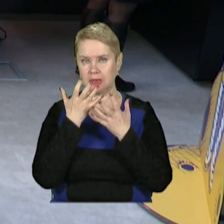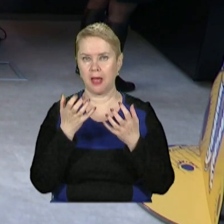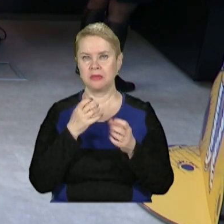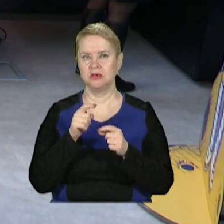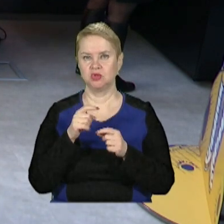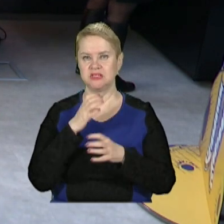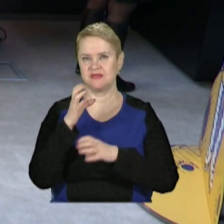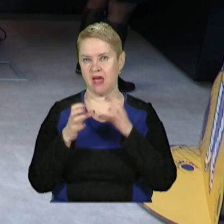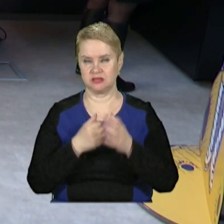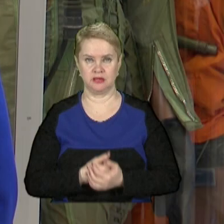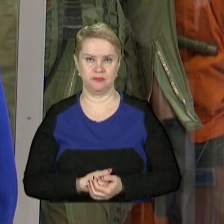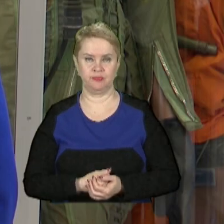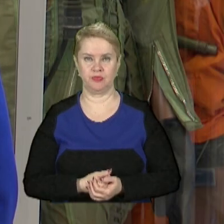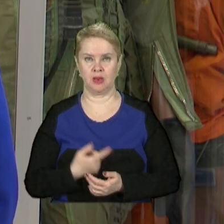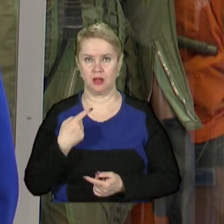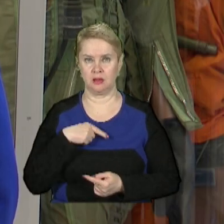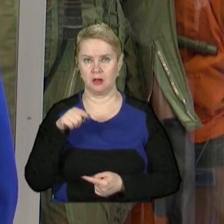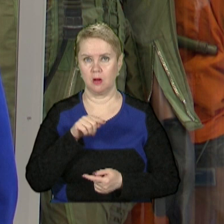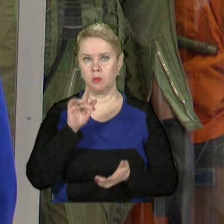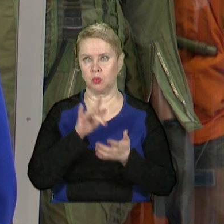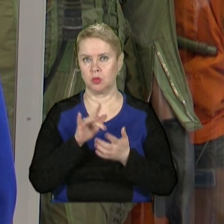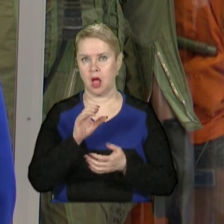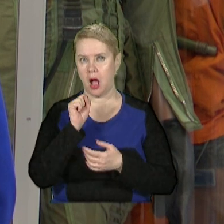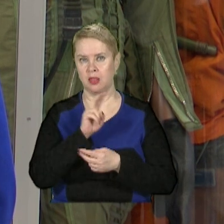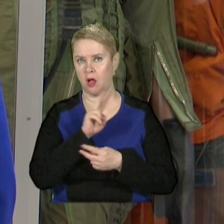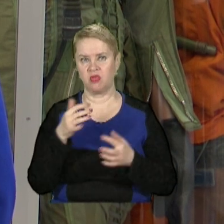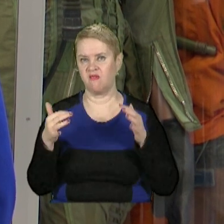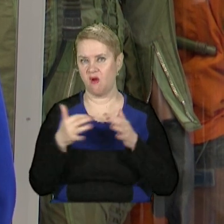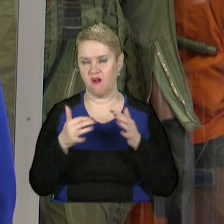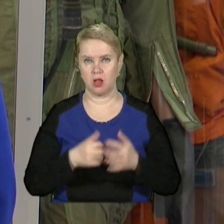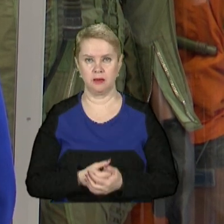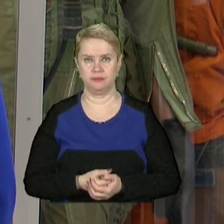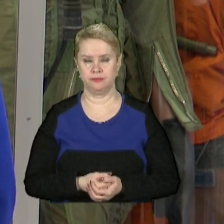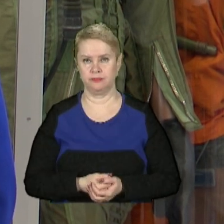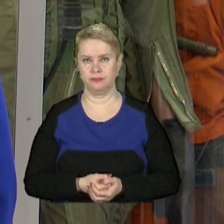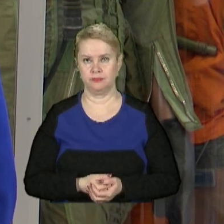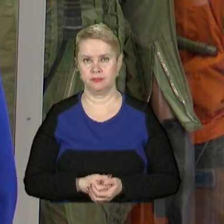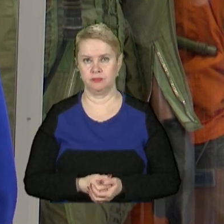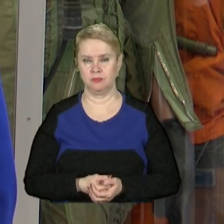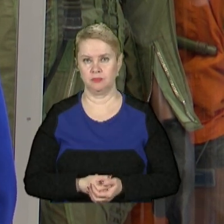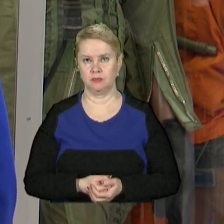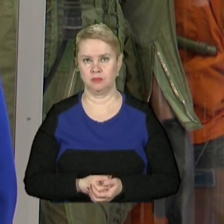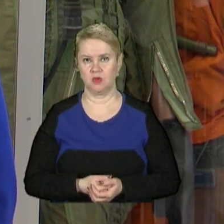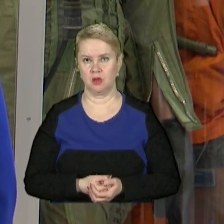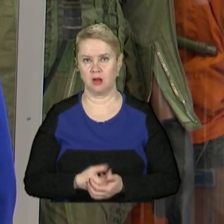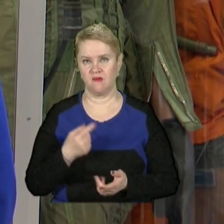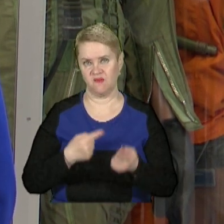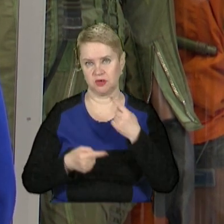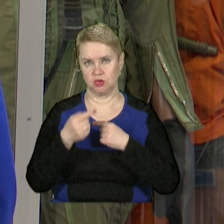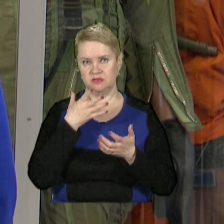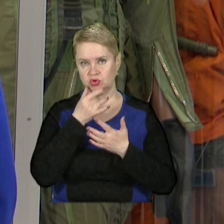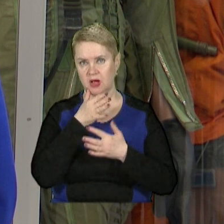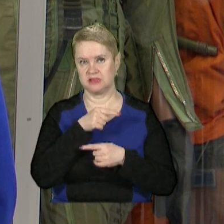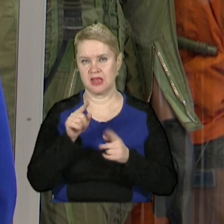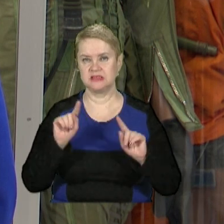всесвіт. Тому що жителі планети А ніколи не воювали, а витрачали свій час